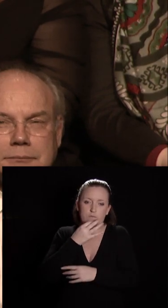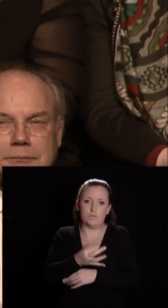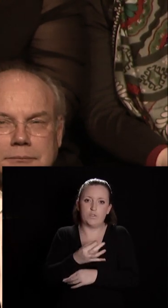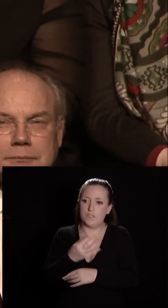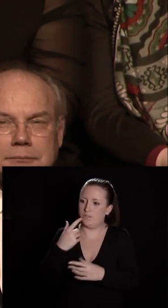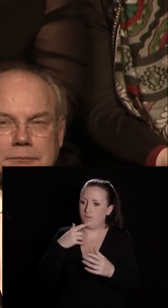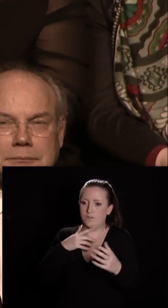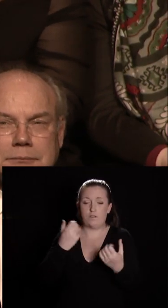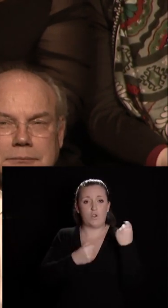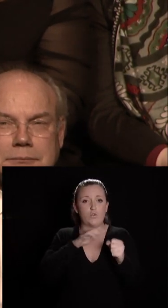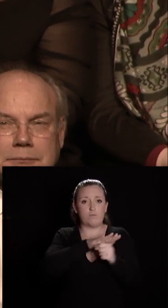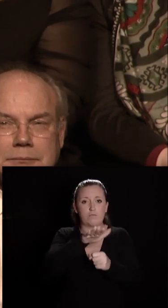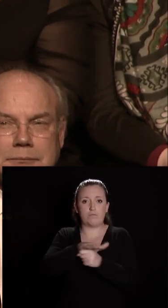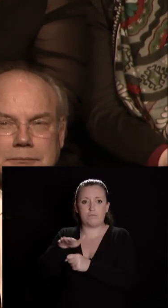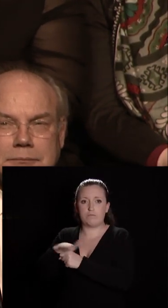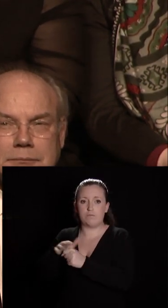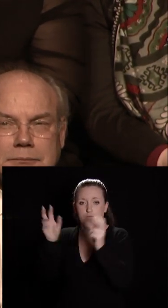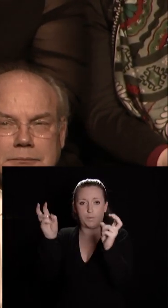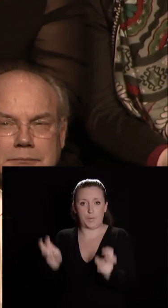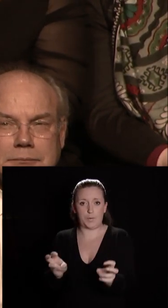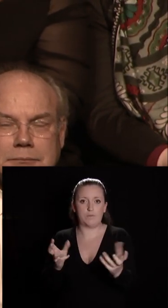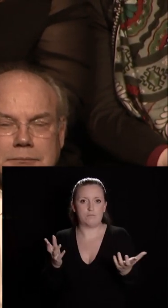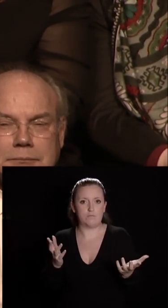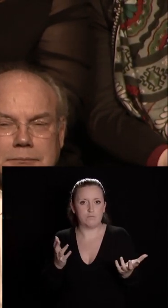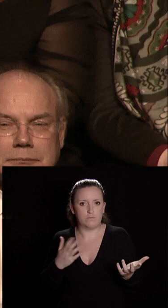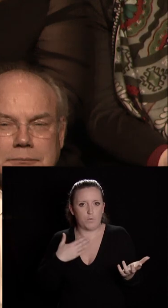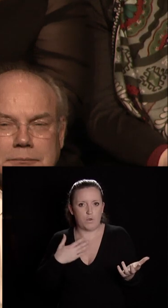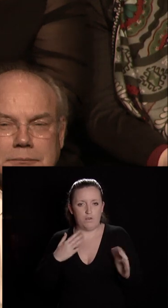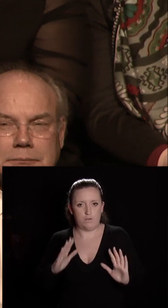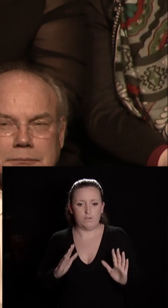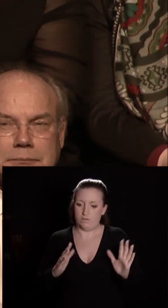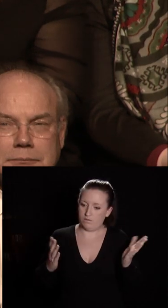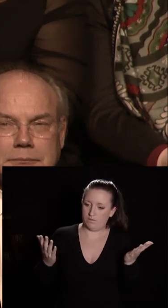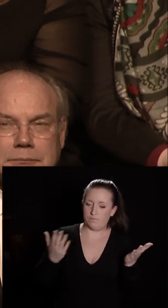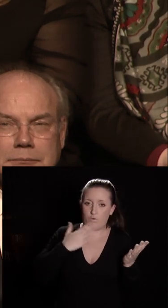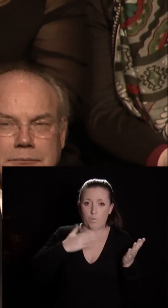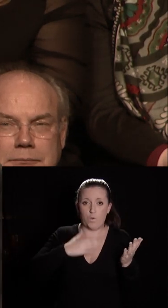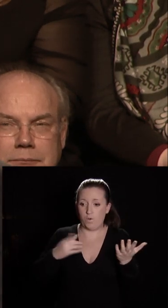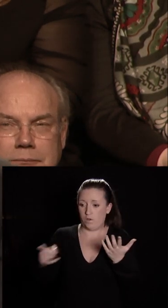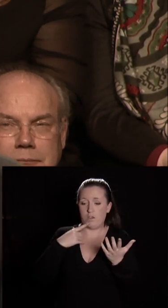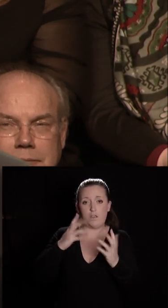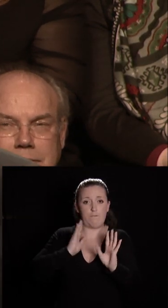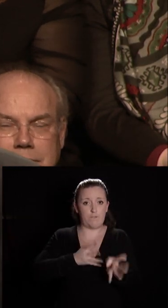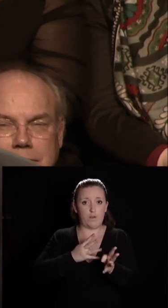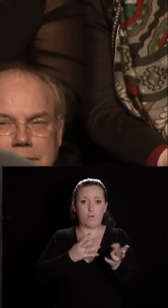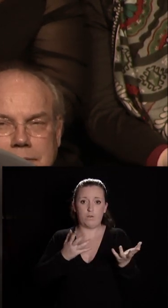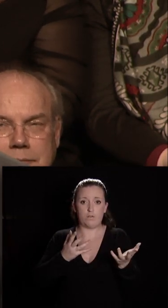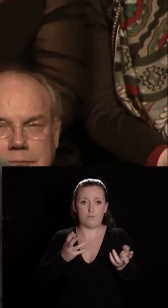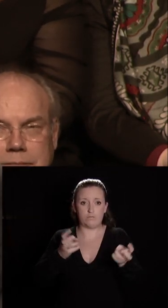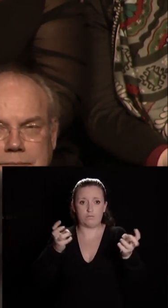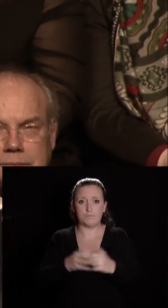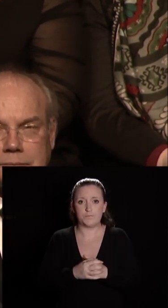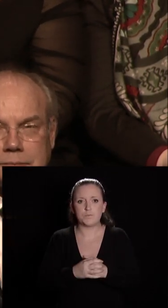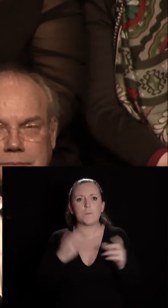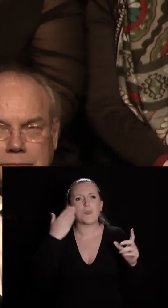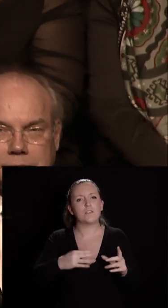voiture dans nos déplacements en ville baisse tant mieux et l'usage du vélo progresse. Faut-il que je rappelle que nous étions